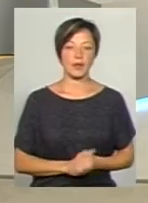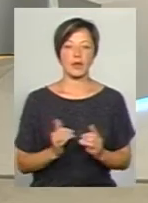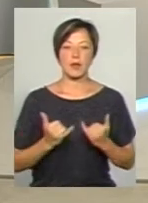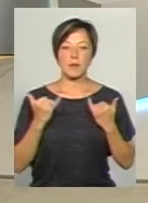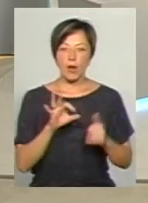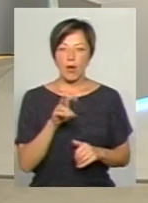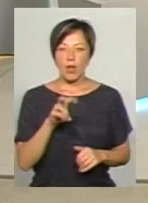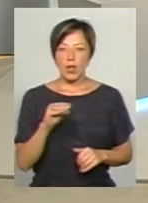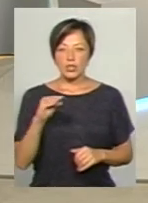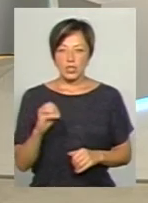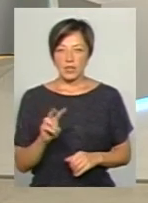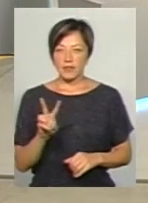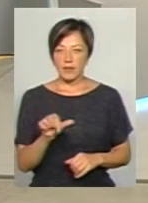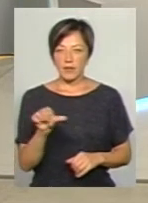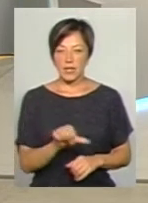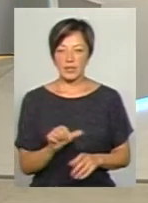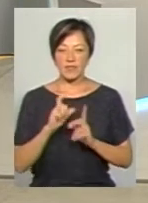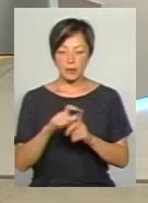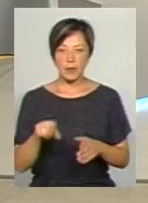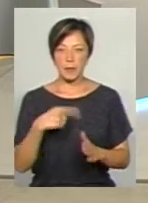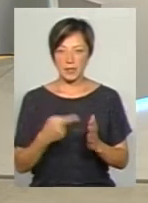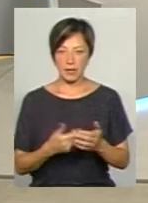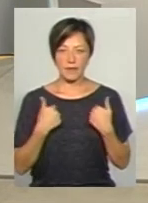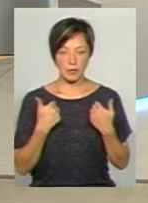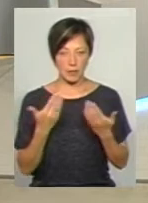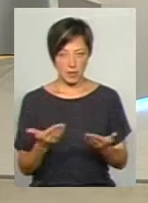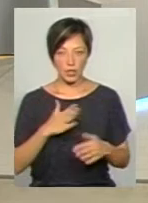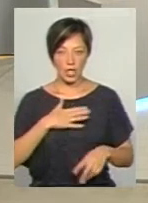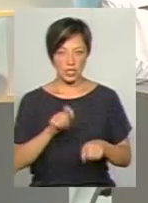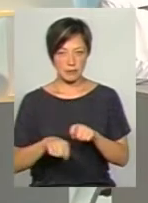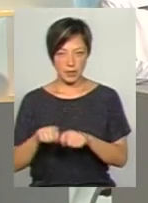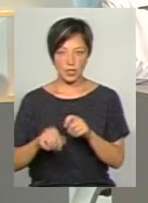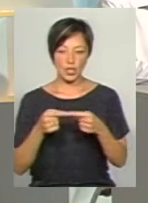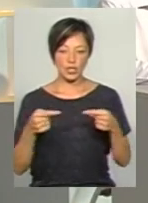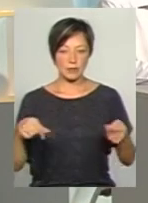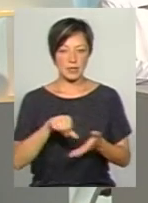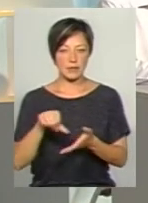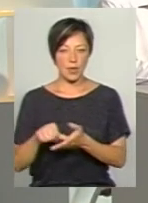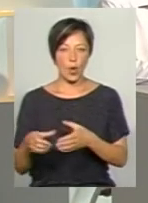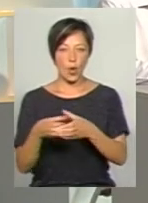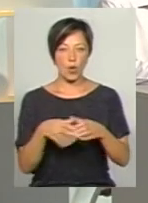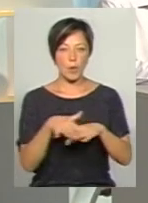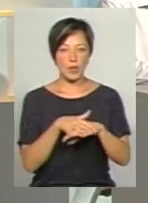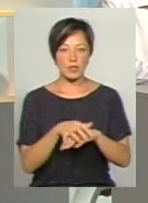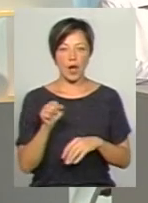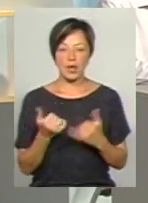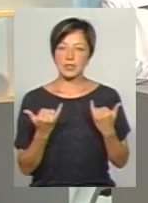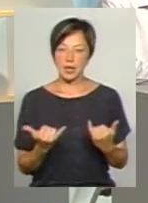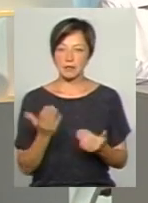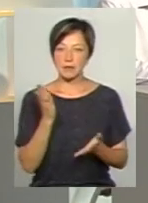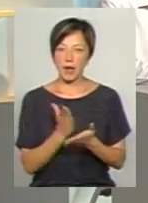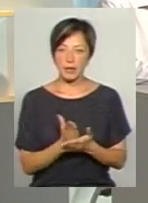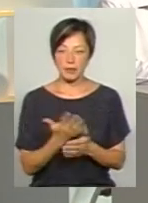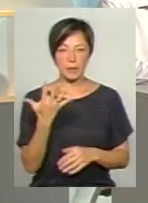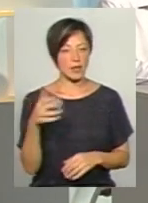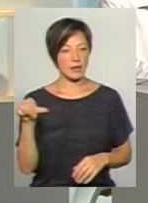Олеже, по дві хвилини у вас буде для відповідей на питання від мене, наших експертів і інших представників громадськості. А просто зараз маєте